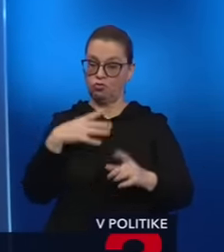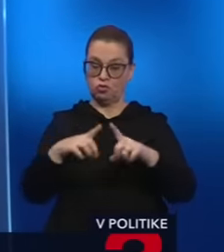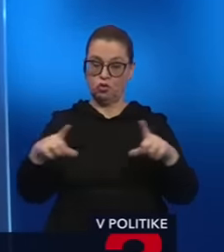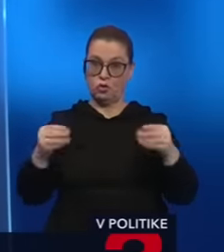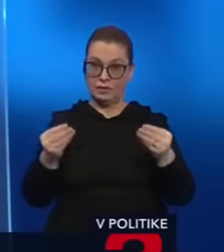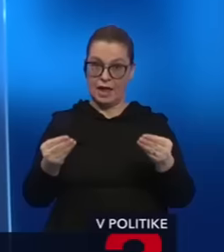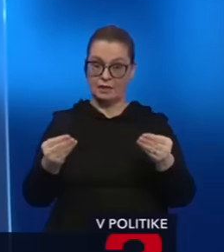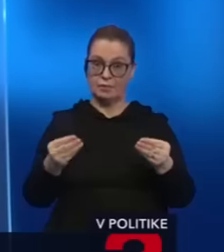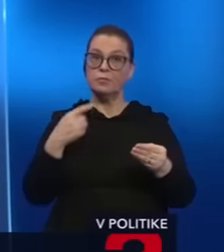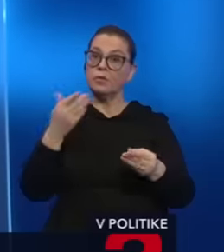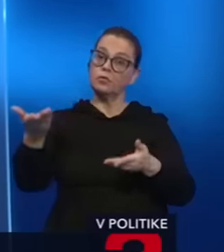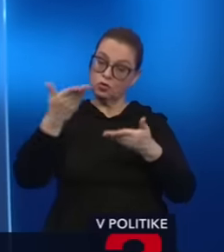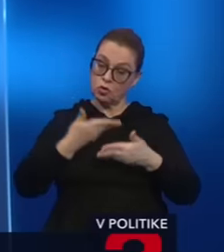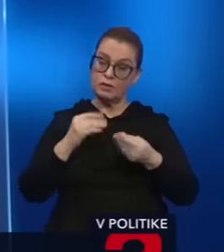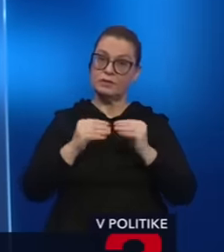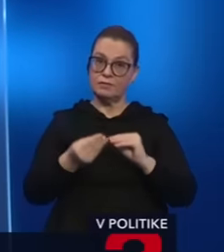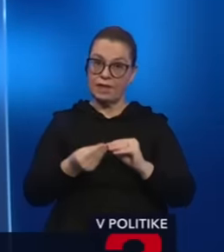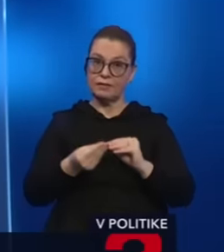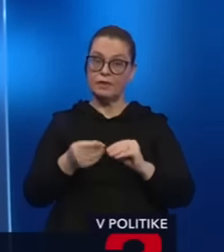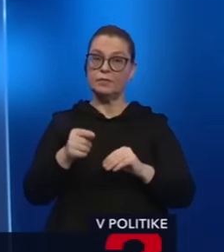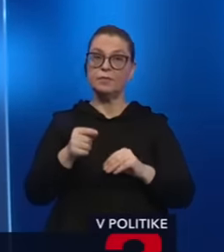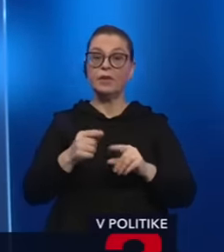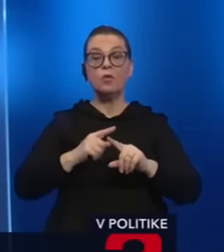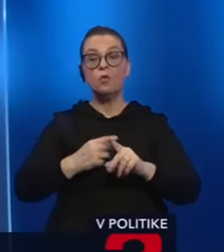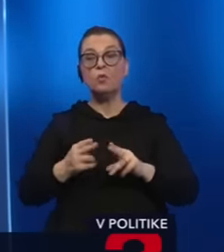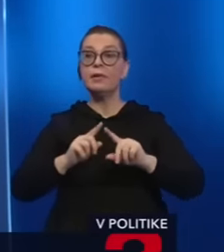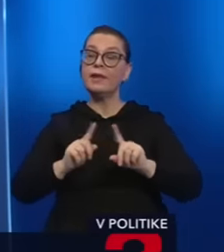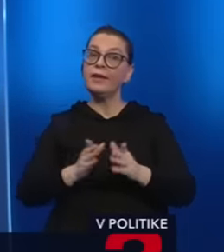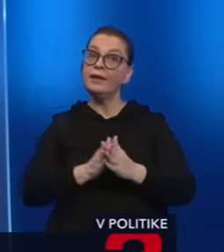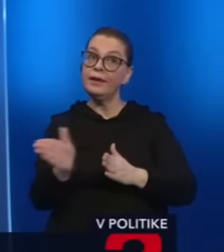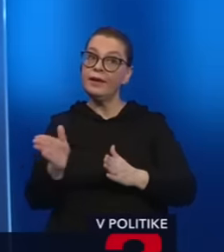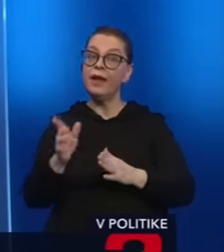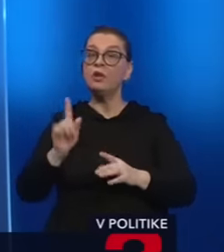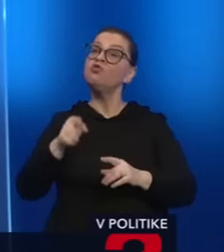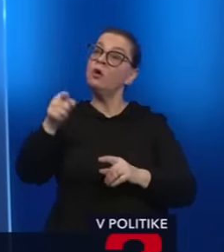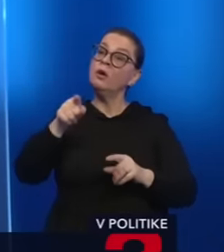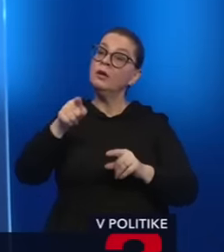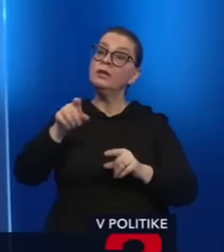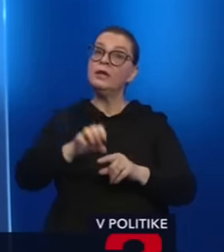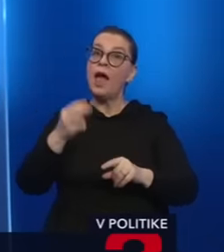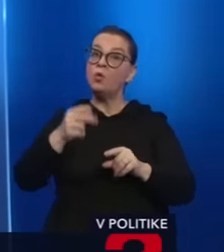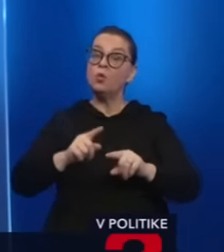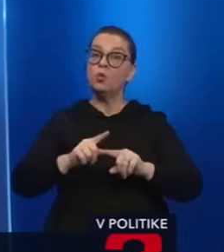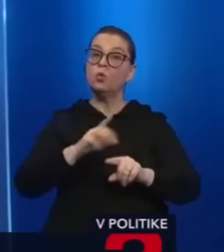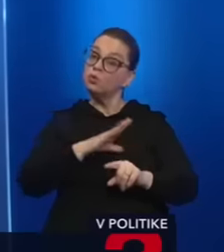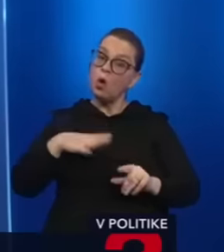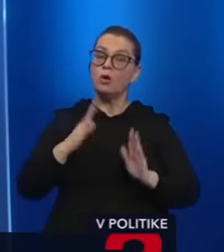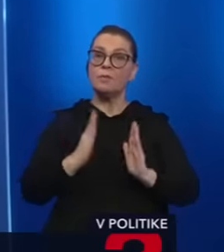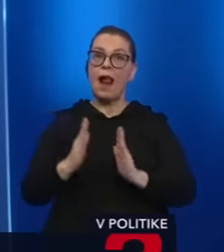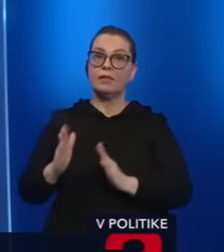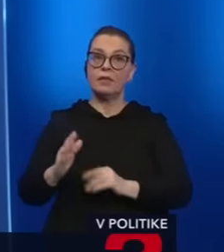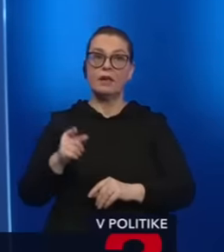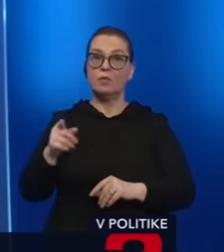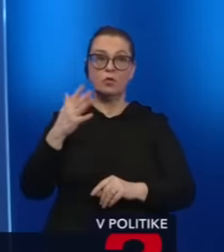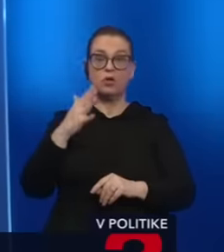hovoríme im doneste veci, v ktorom sa odchylujeme od toho, čo je u vás v Európskej únie štandardom. Lebo není štandard to, čo máme